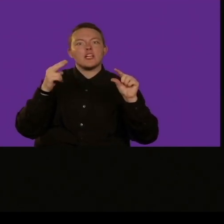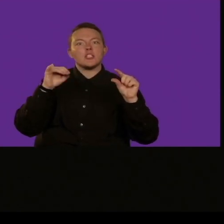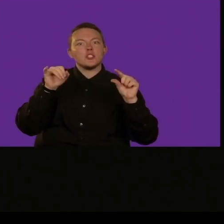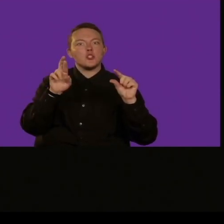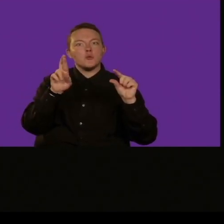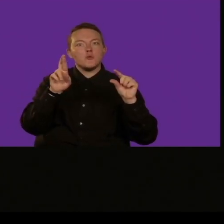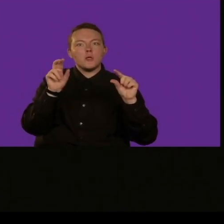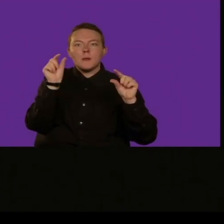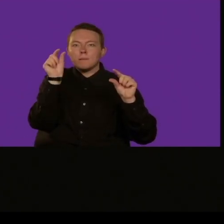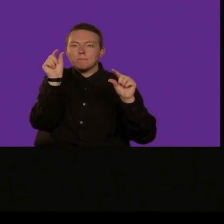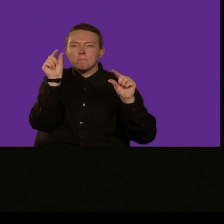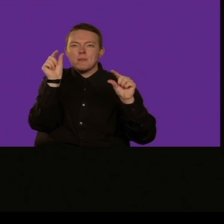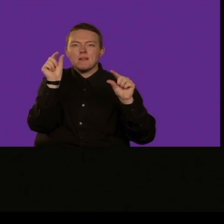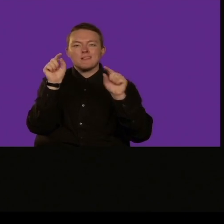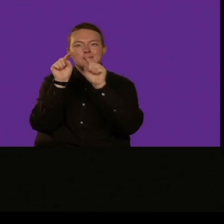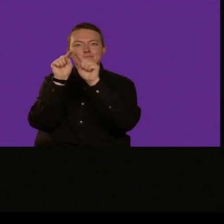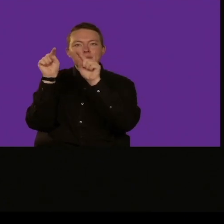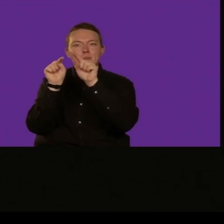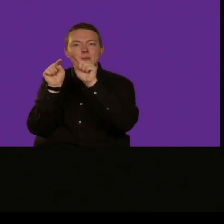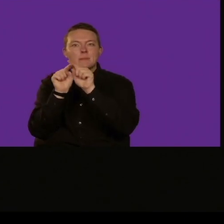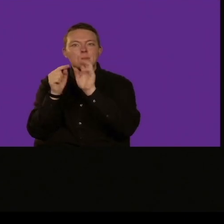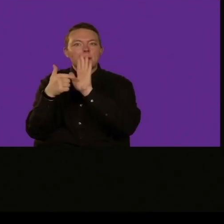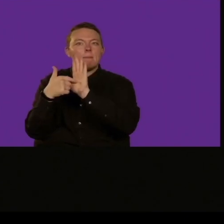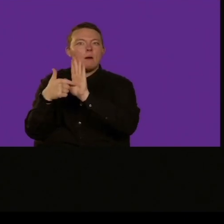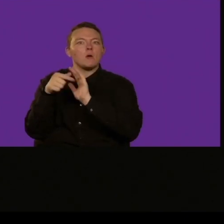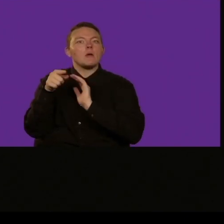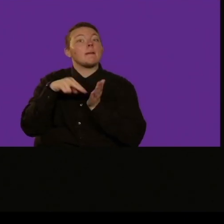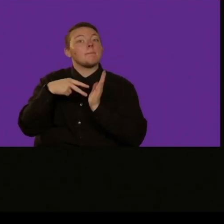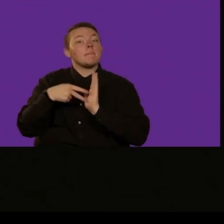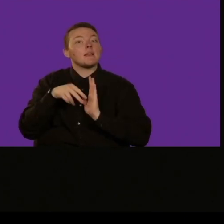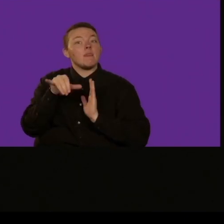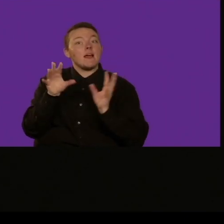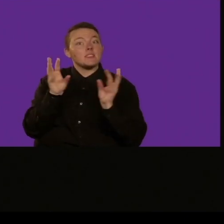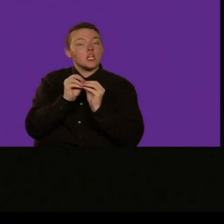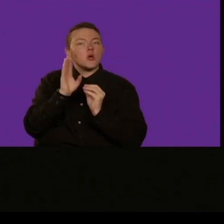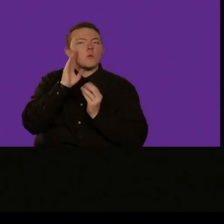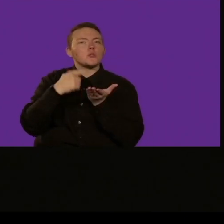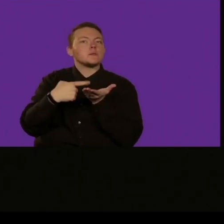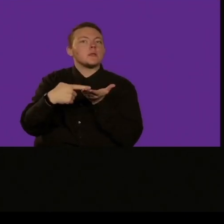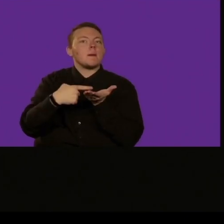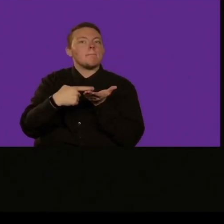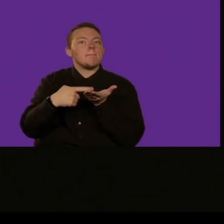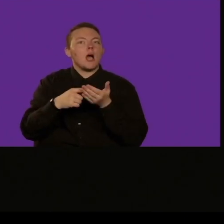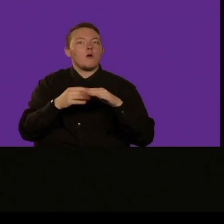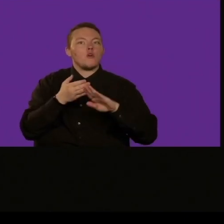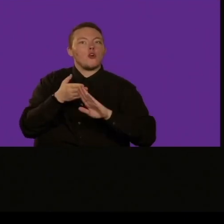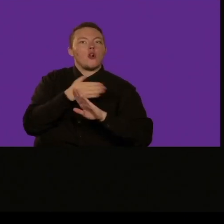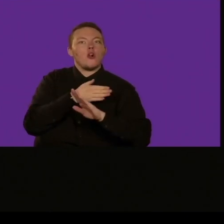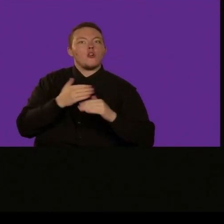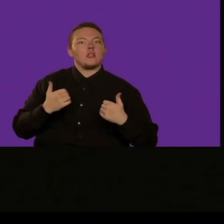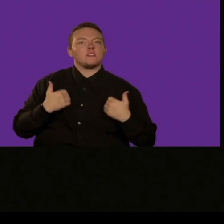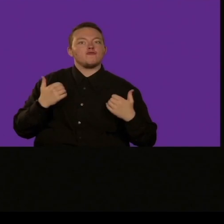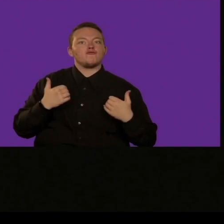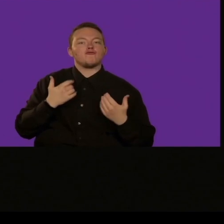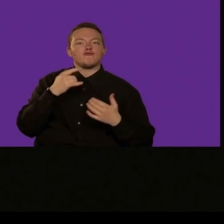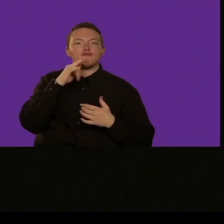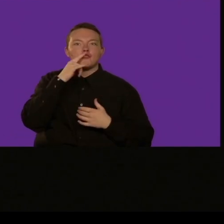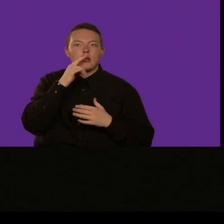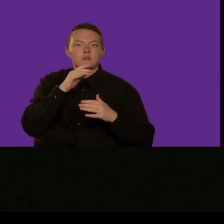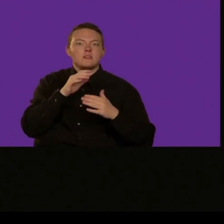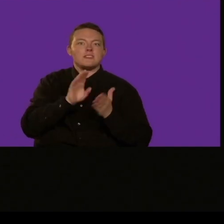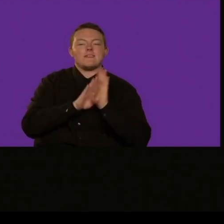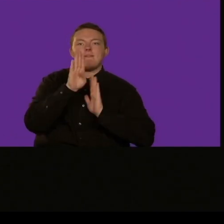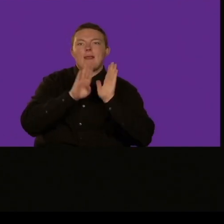qualunque di queste che verranno avremo un'opportunità di dire un ciao a